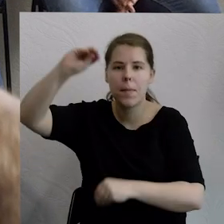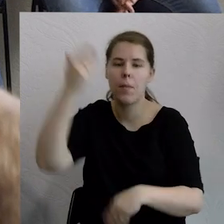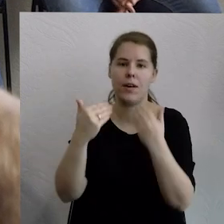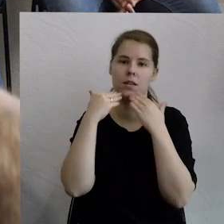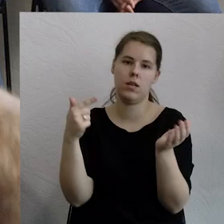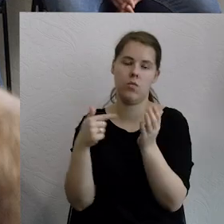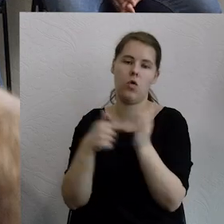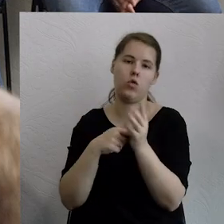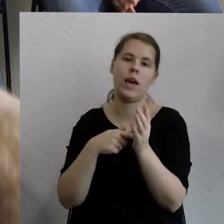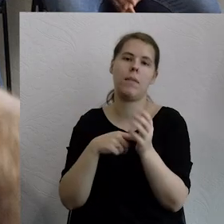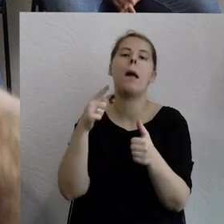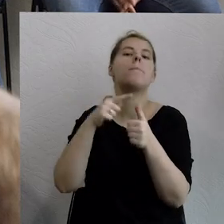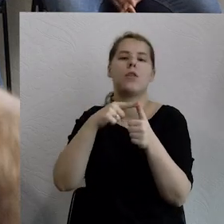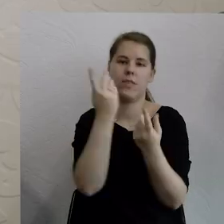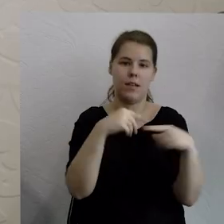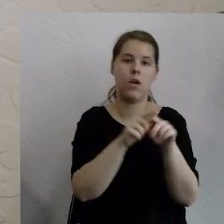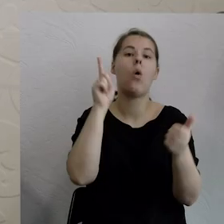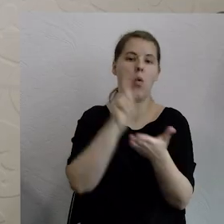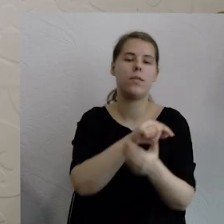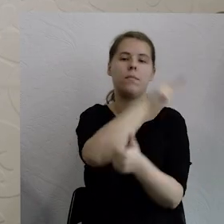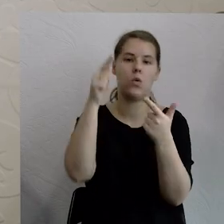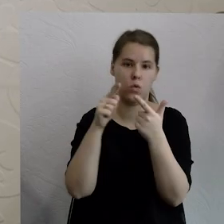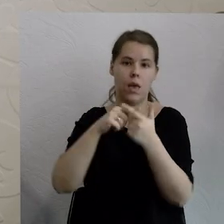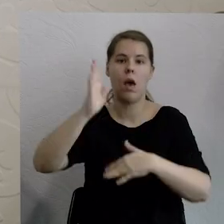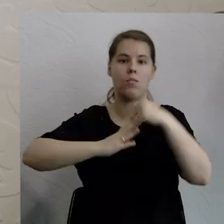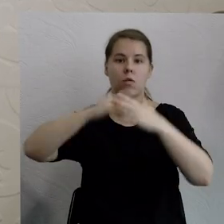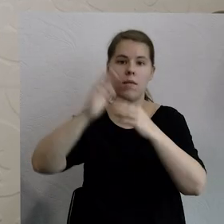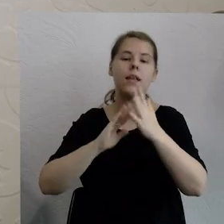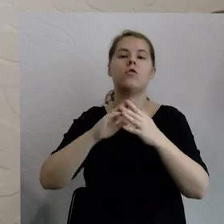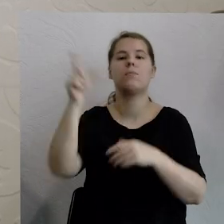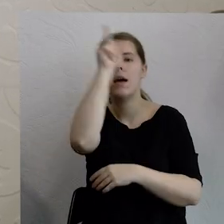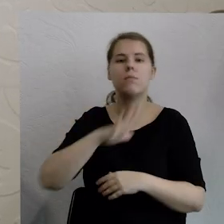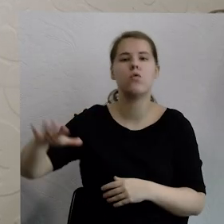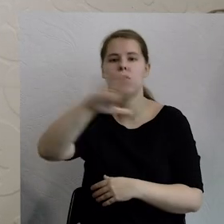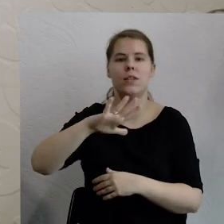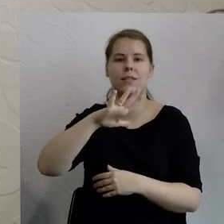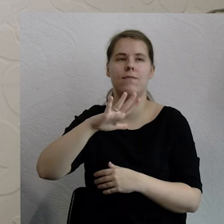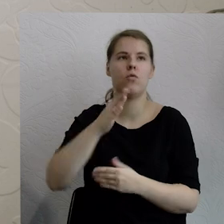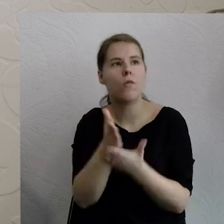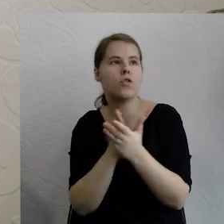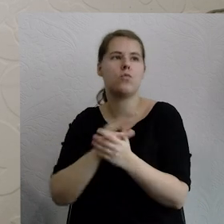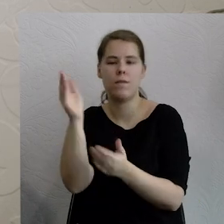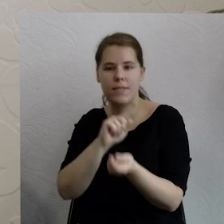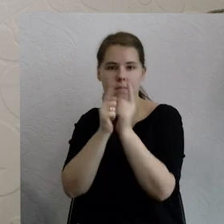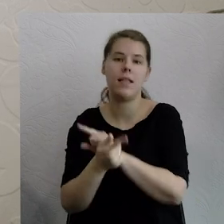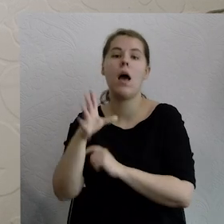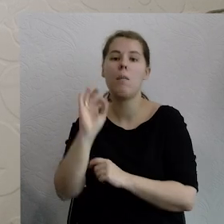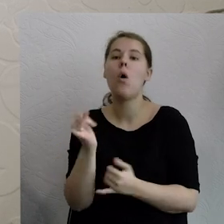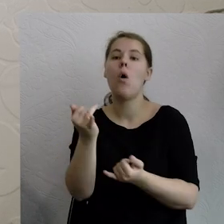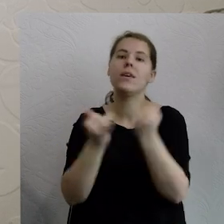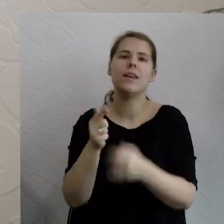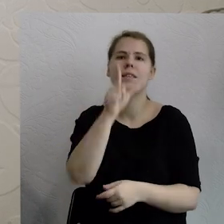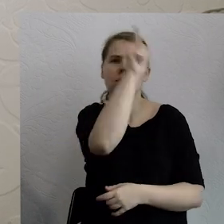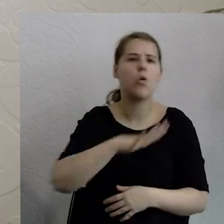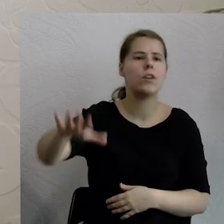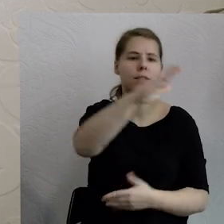pierwszy filar. Drugi filar to jest budowanie poparcia społecznego dla tej zmiany. Równie ważne. Bo jeżeli nie będziemy mieli ludzi po własnej stronie, to nie będziemy